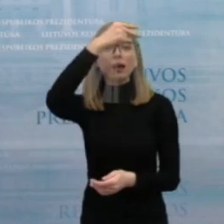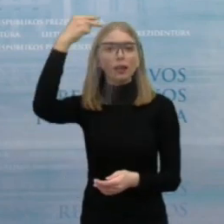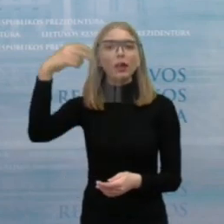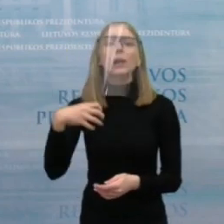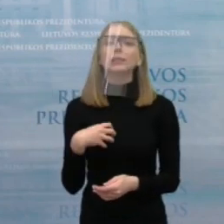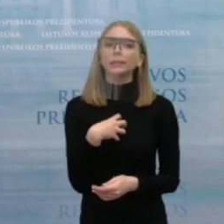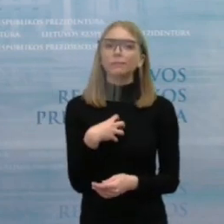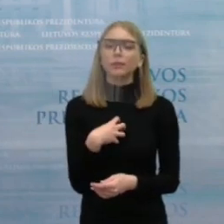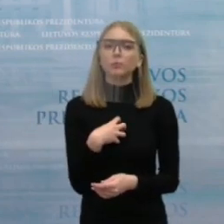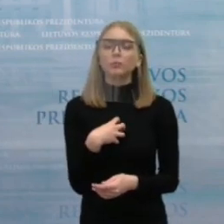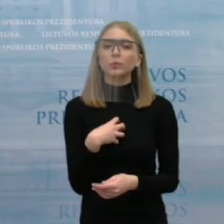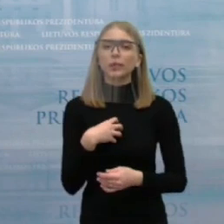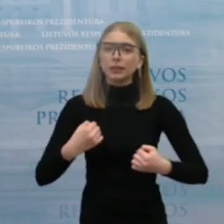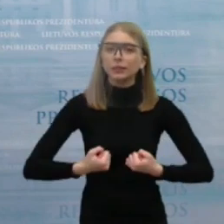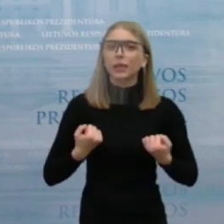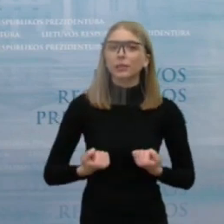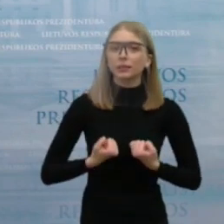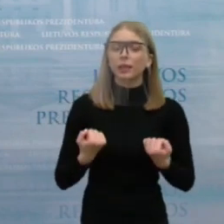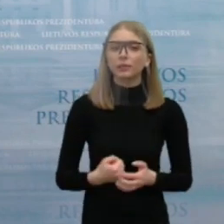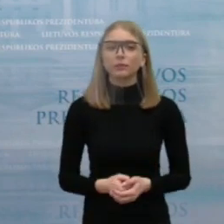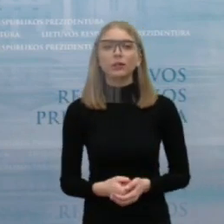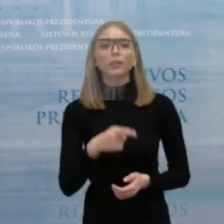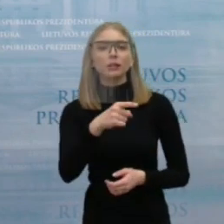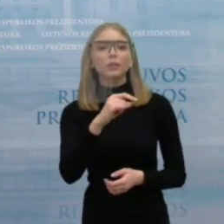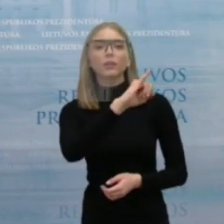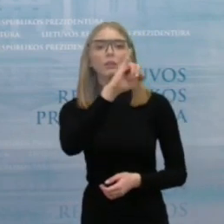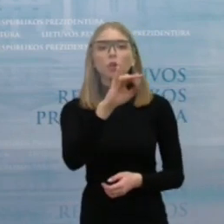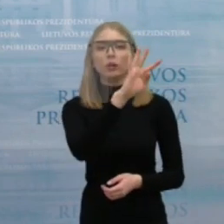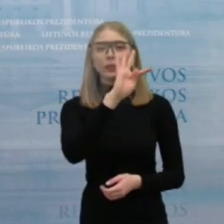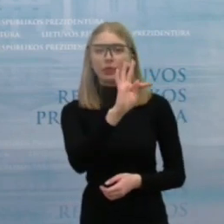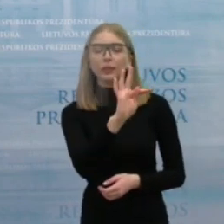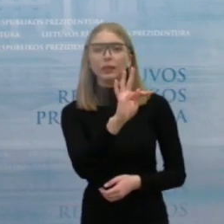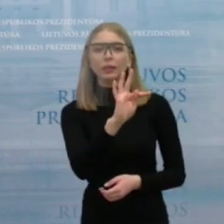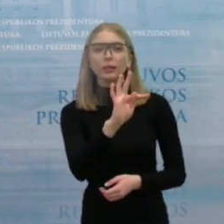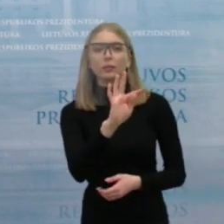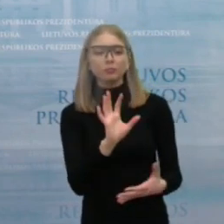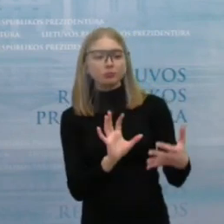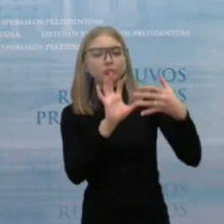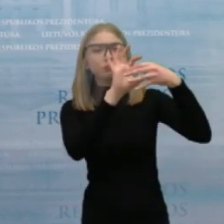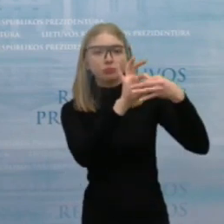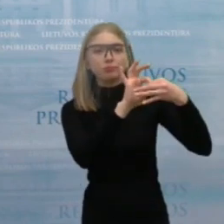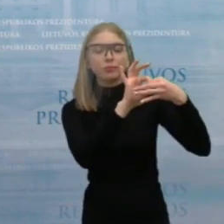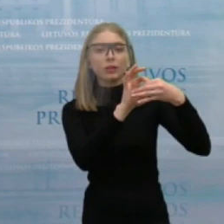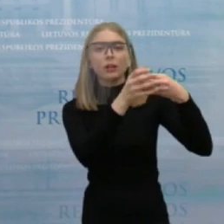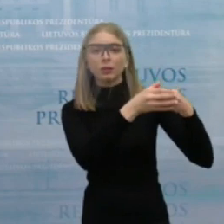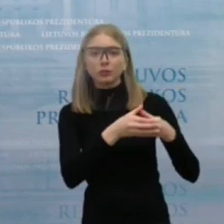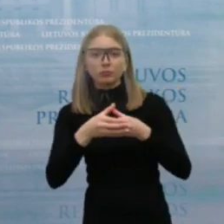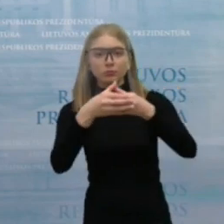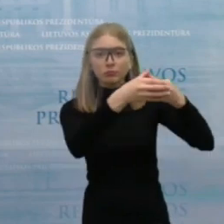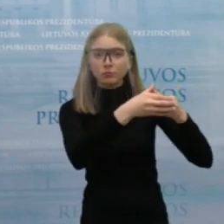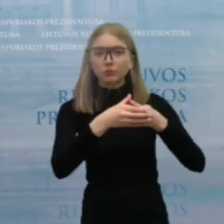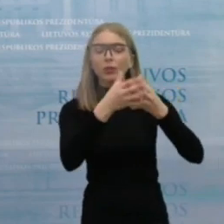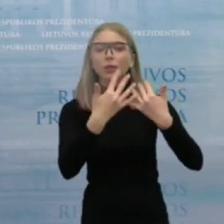COP26 formatė, tai yra jungtinių tautų formatė. Prezidentas galėtų